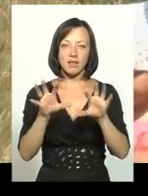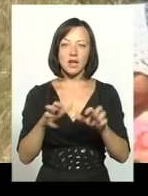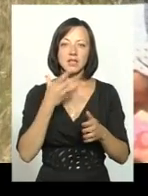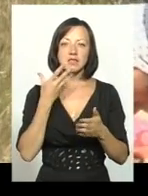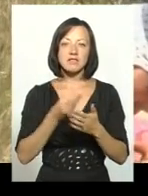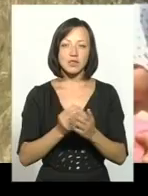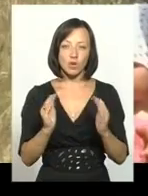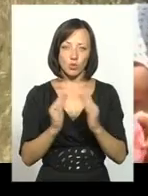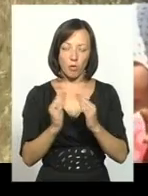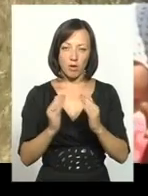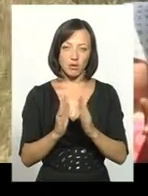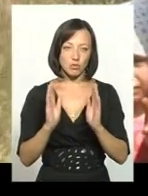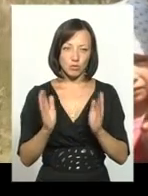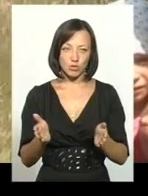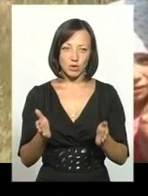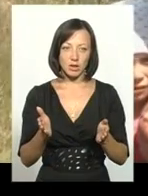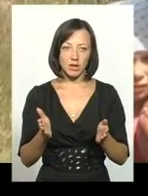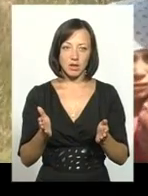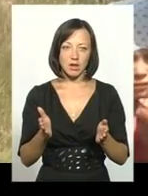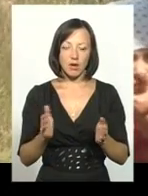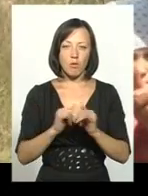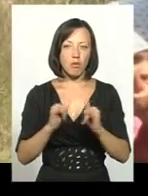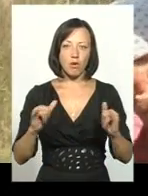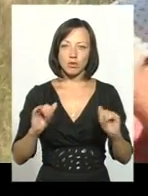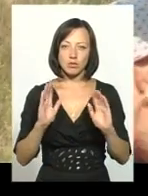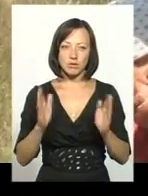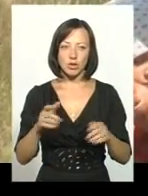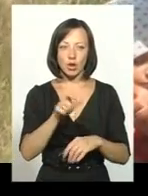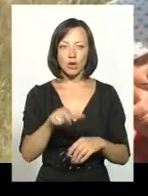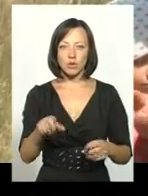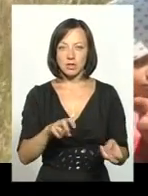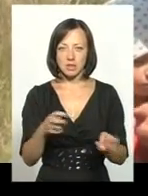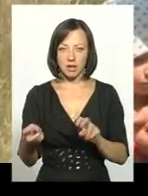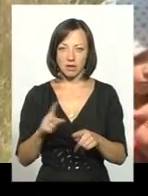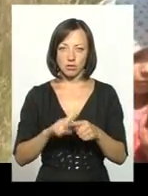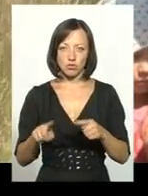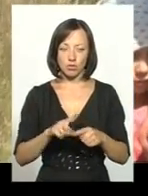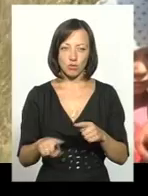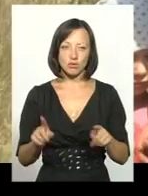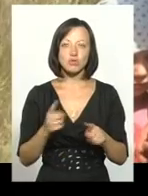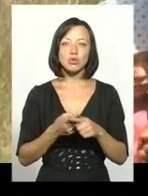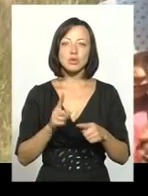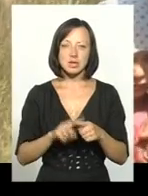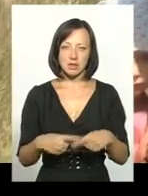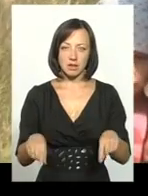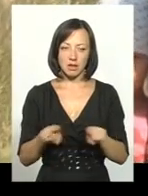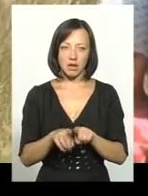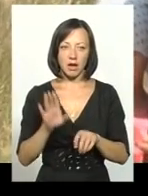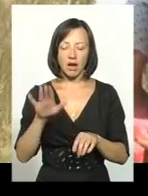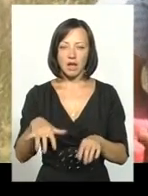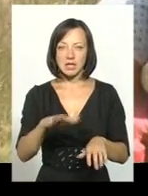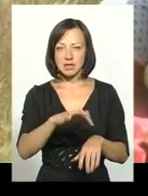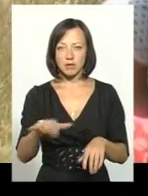свійських, будуть, буде пошість така, що будуть і люди здихати вже скоро. Ну, що це? Хай вони